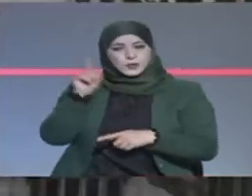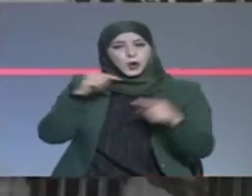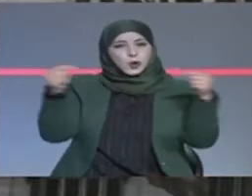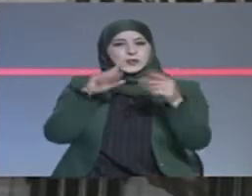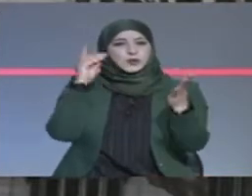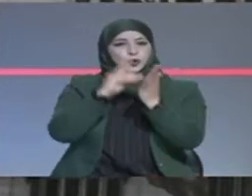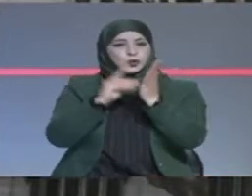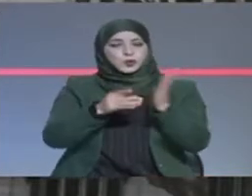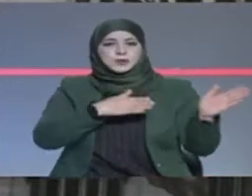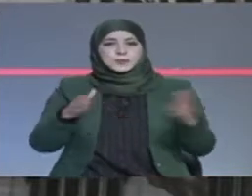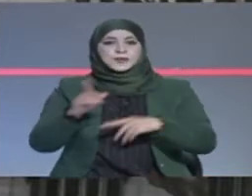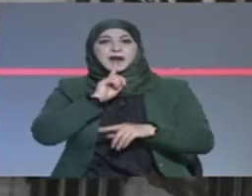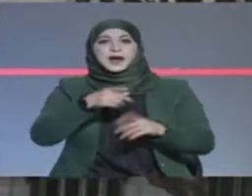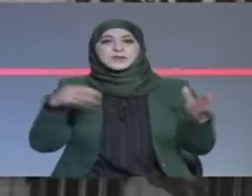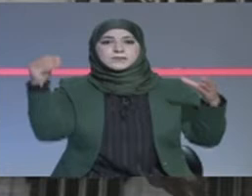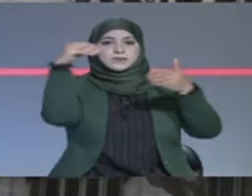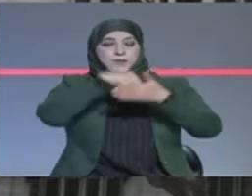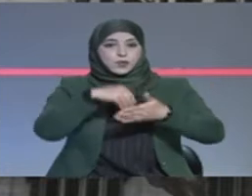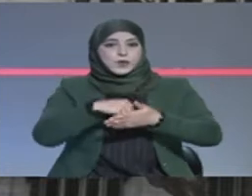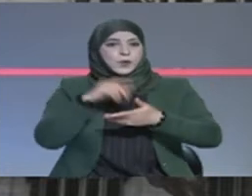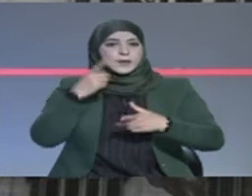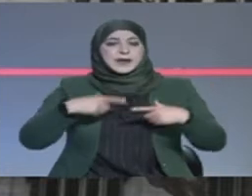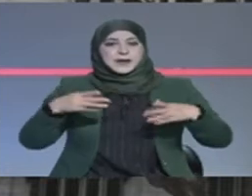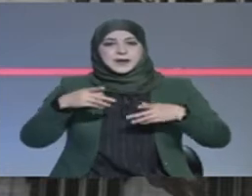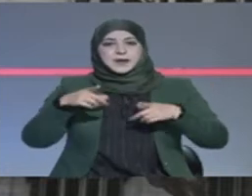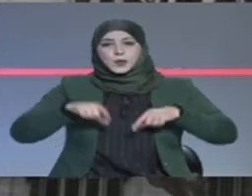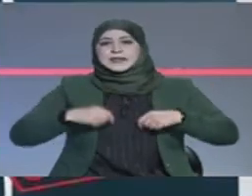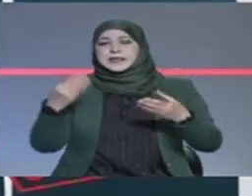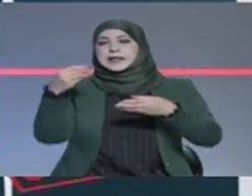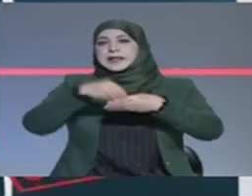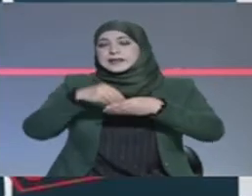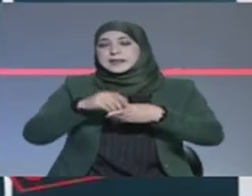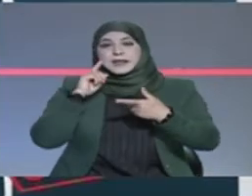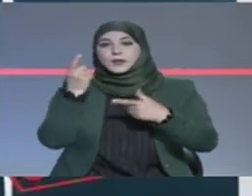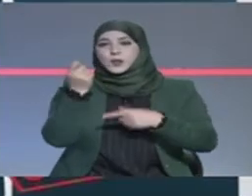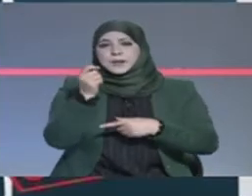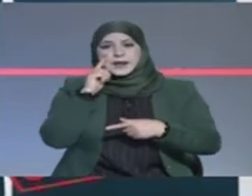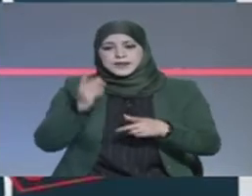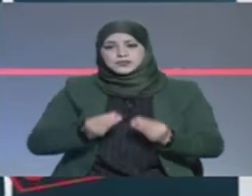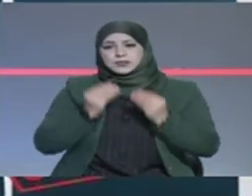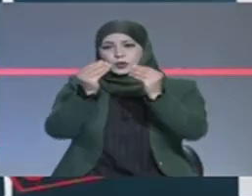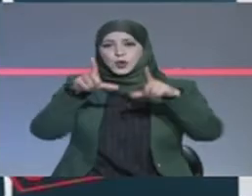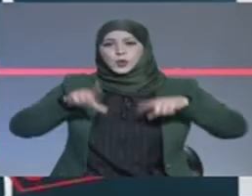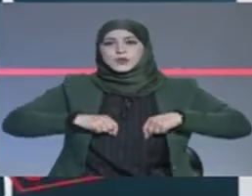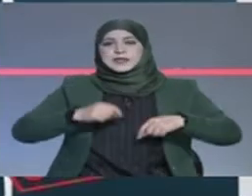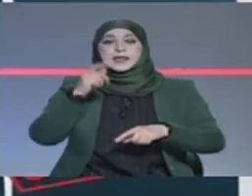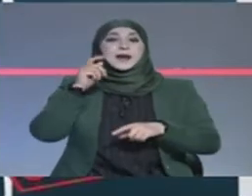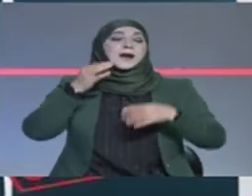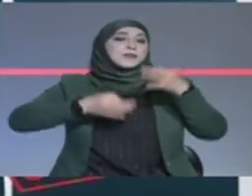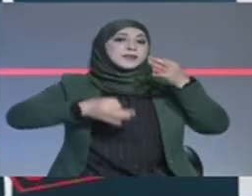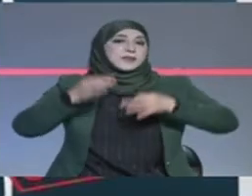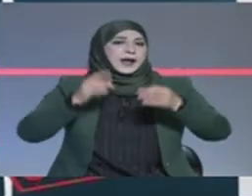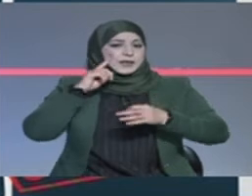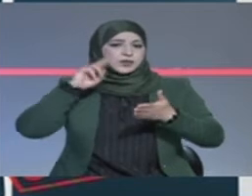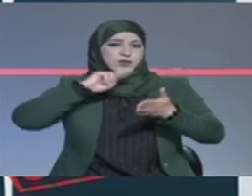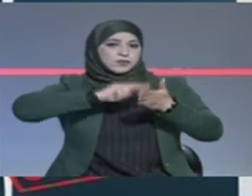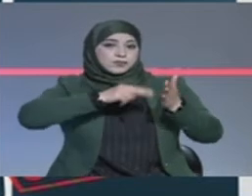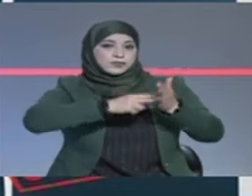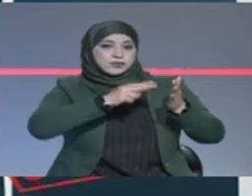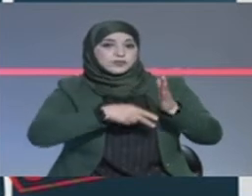القرار المضمن في مراسلة من وزير الاقتصاد والمالية ودعم الاستثمار إلى وزير العدل بعنوان تطبيق المقتضيات الاتفاقية